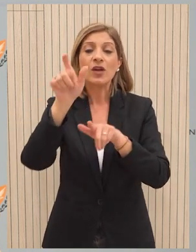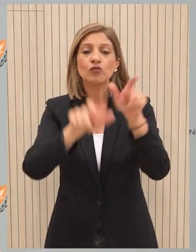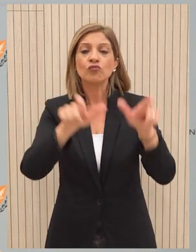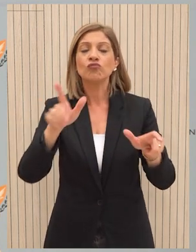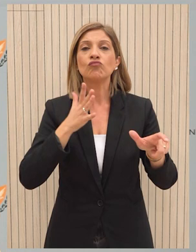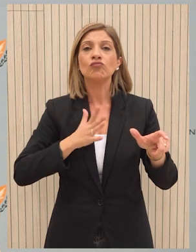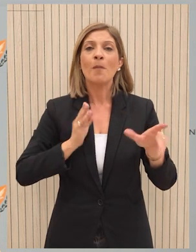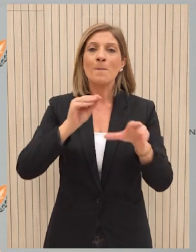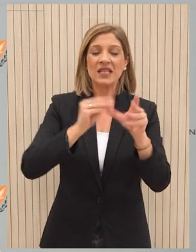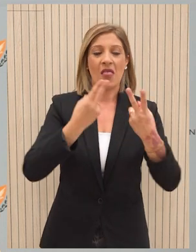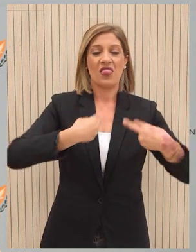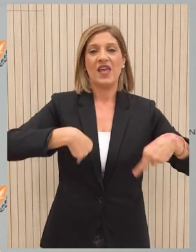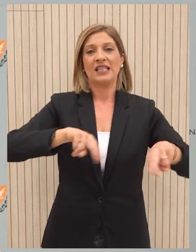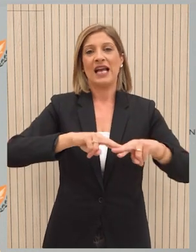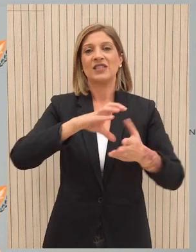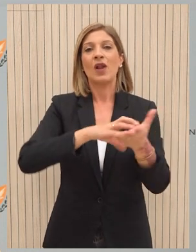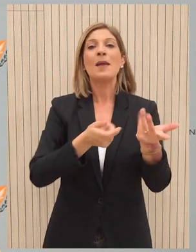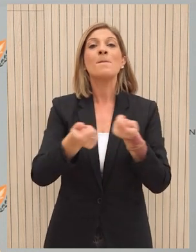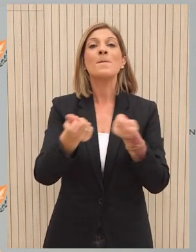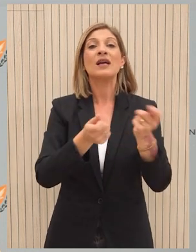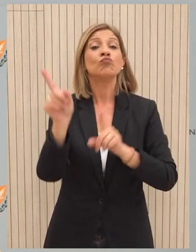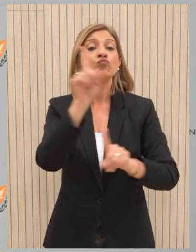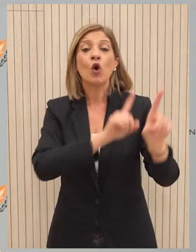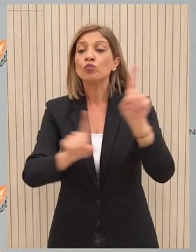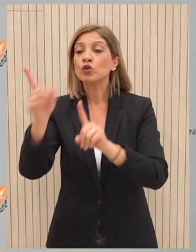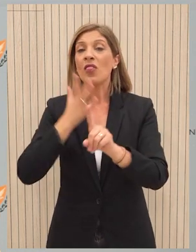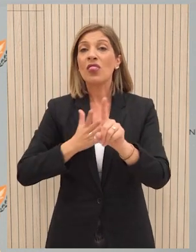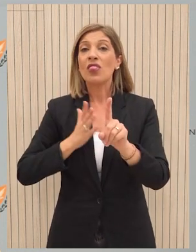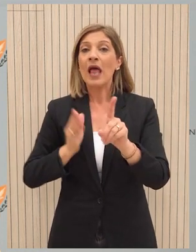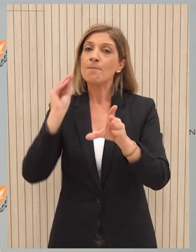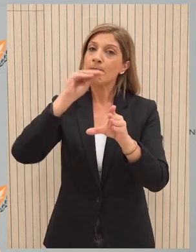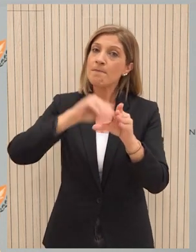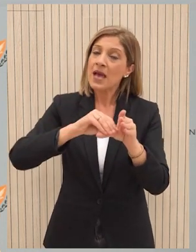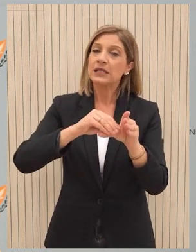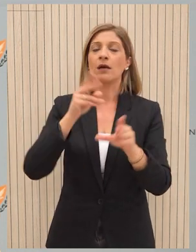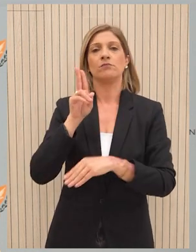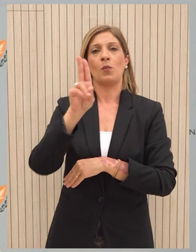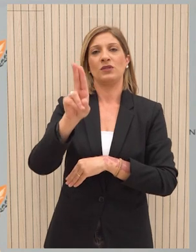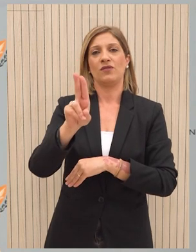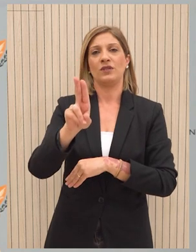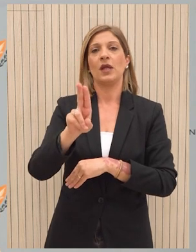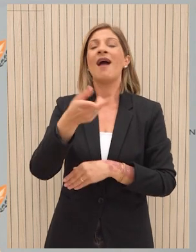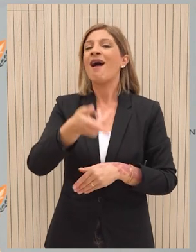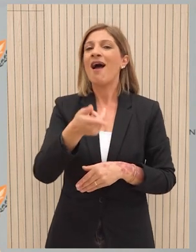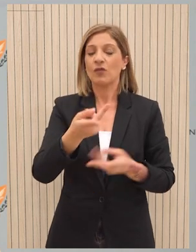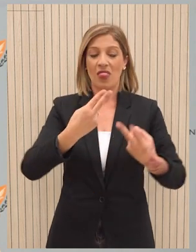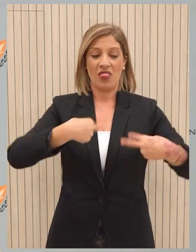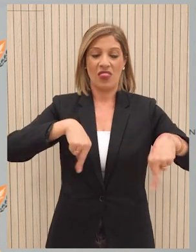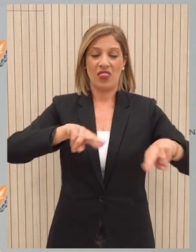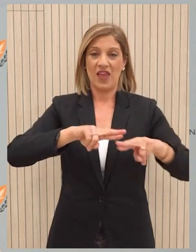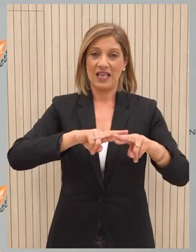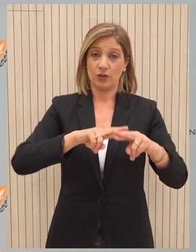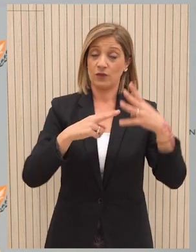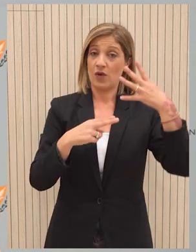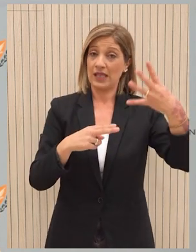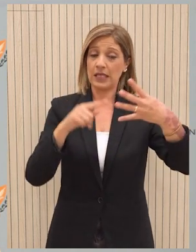συμμετοχή στα διοικητικά συμβούλια ημικρατικών οργανισμών μέσω του Γνωμοδοτικού Συμβουλίου. Η προκήρυξη αυτή αφορά τα διοικητικά συμβούλια των